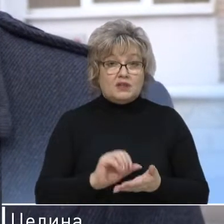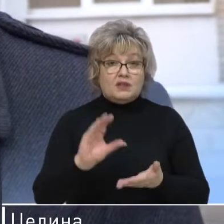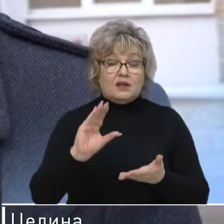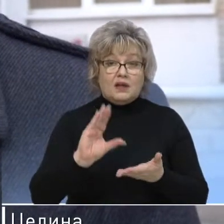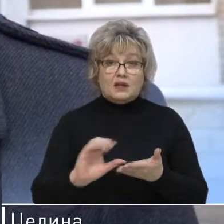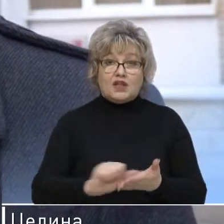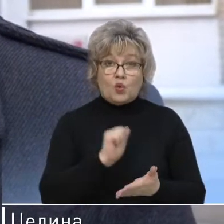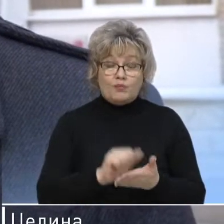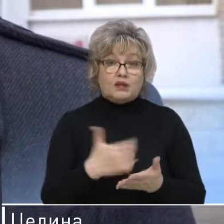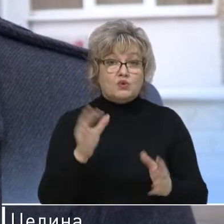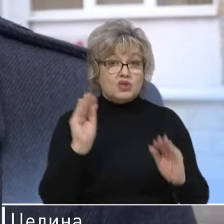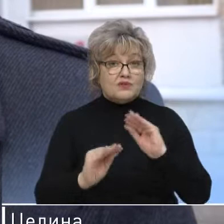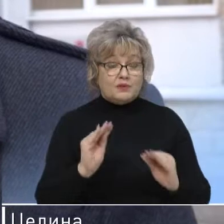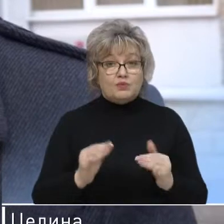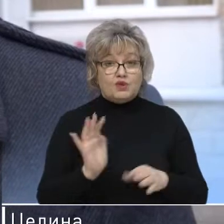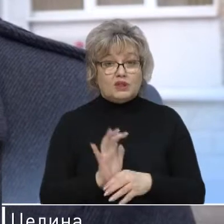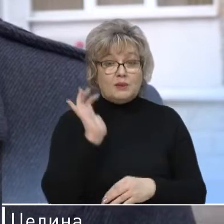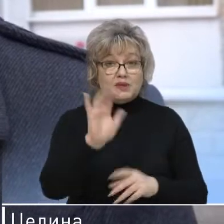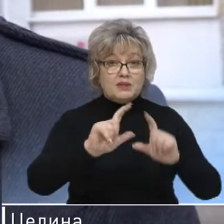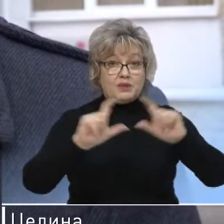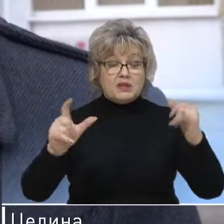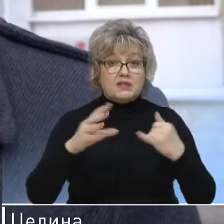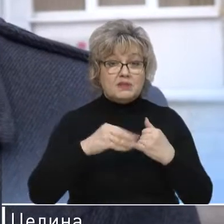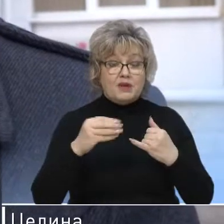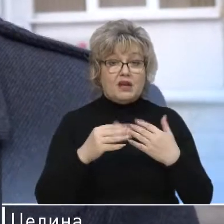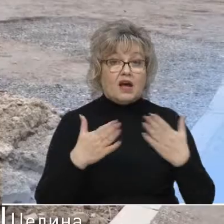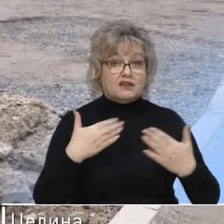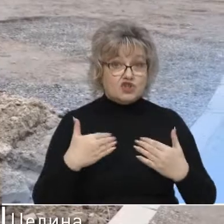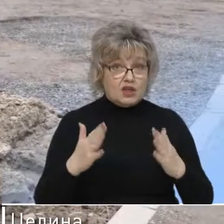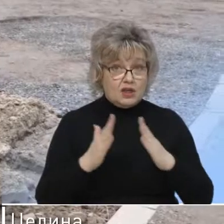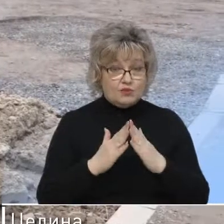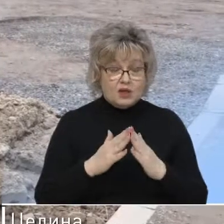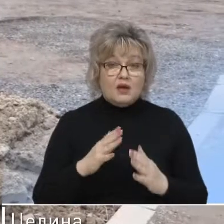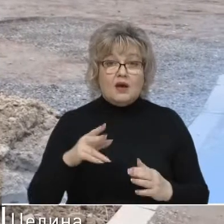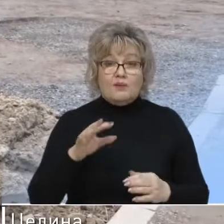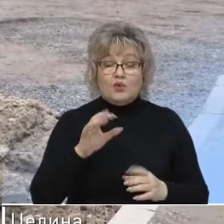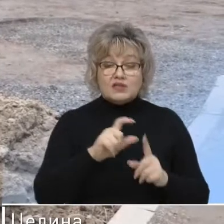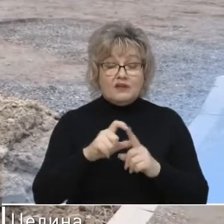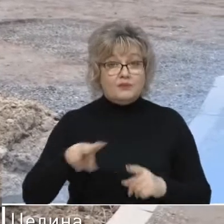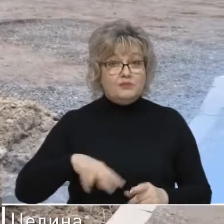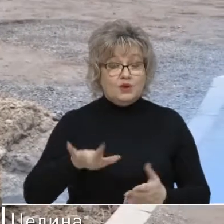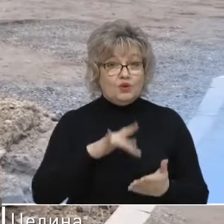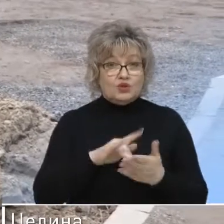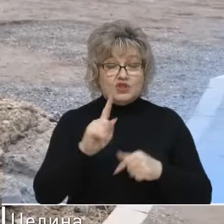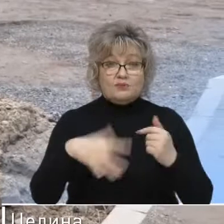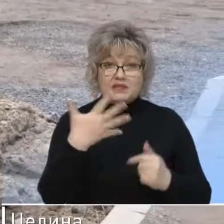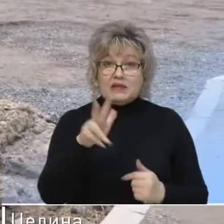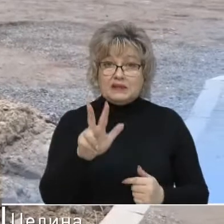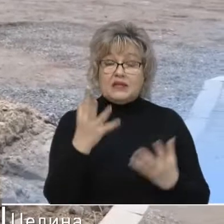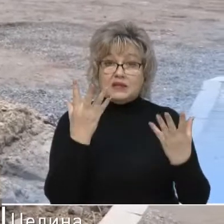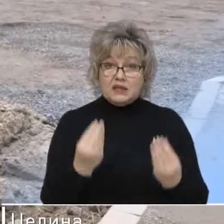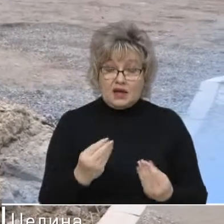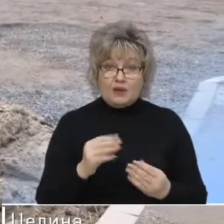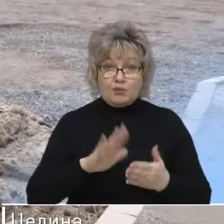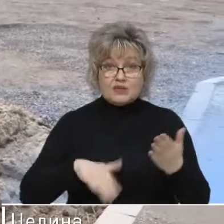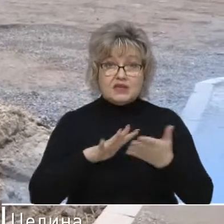сформирован и будет сегодня до конца дня направлен в Департамент имущественных земельных отношений. По данным администрации города, через 53 дня с момента подачи